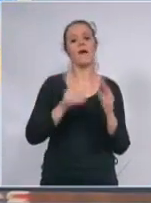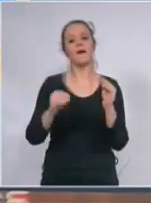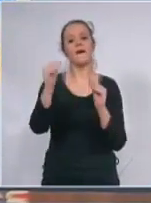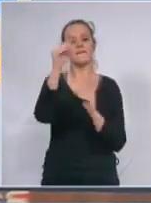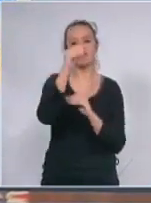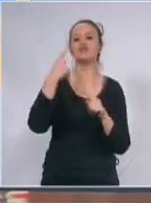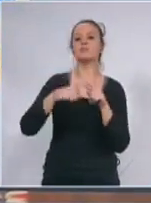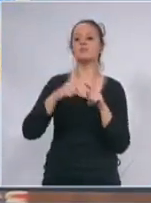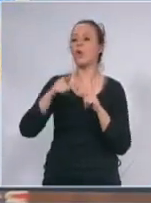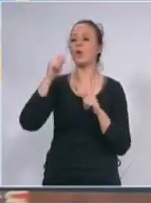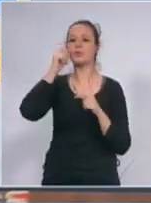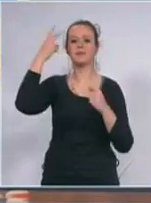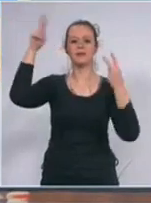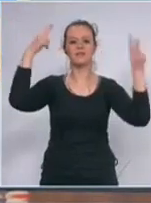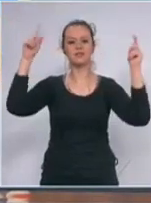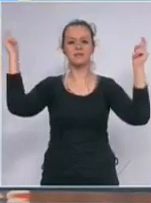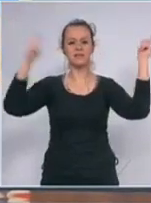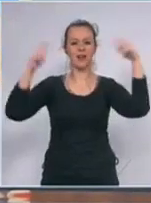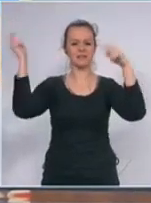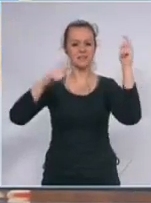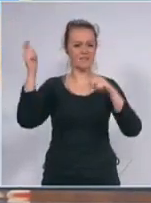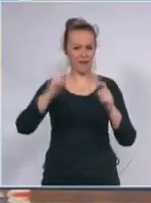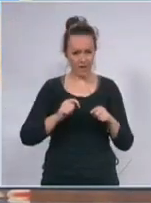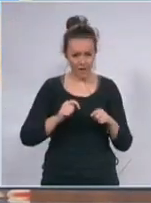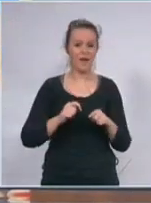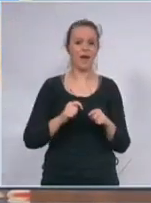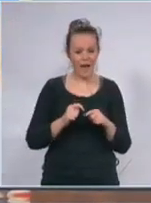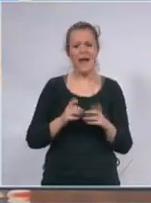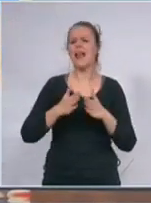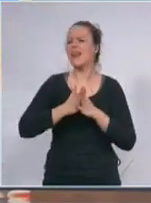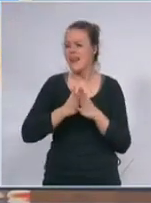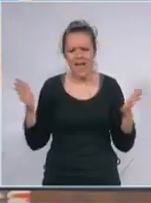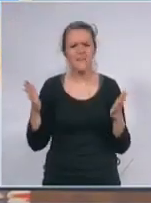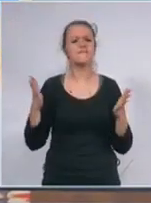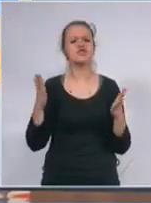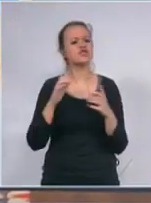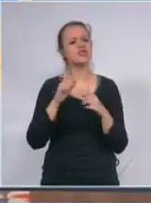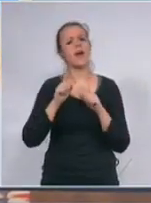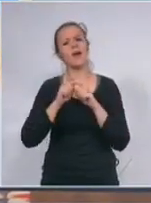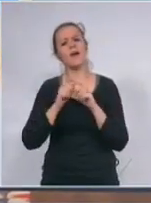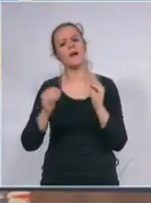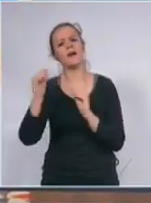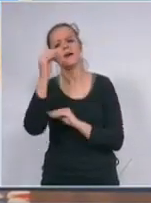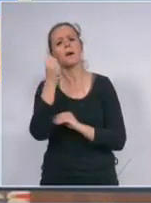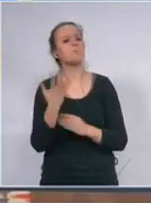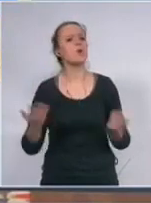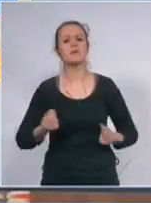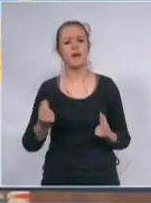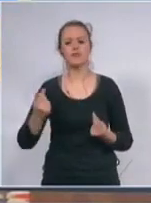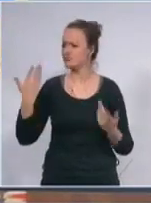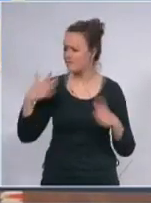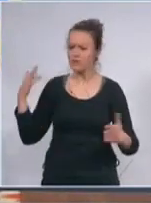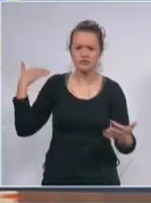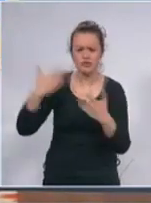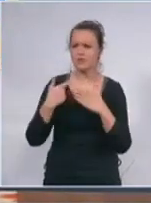našu zemlju ljudi koji dolaze i koji su dolazili zaraženog područja ali najvećim delom posljedice toga što sve mere i sve molbe i sve apeli da se